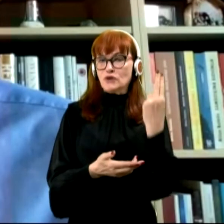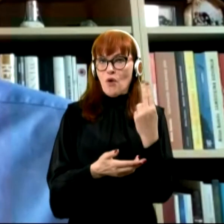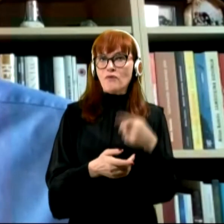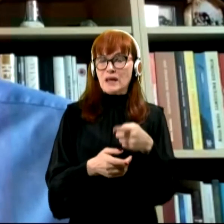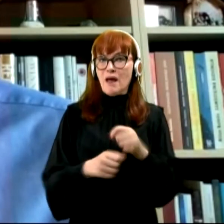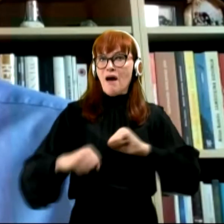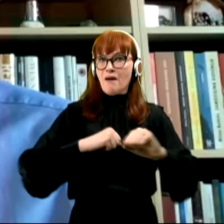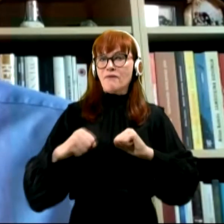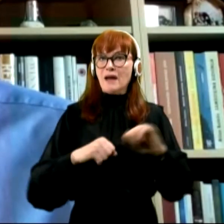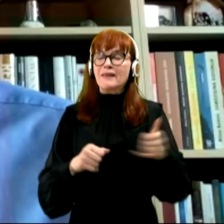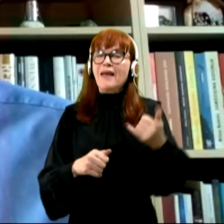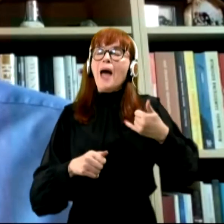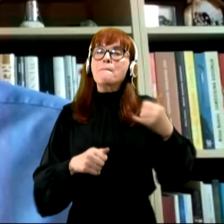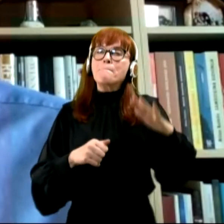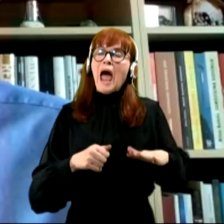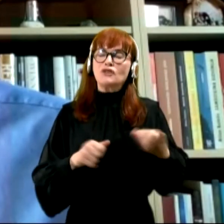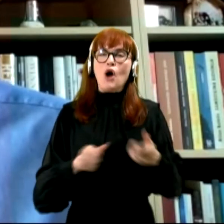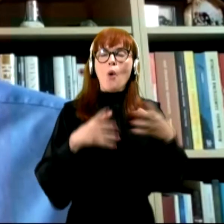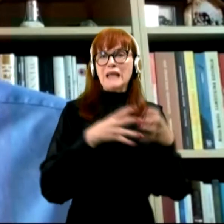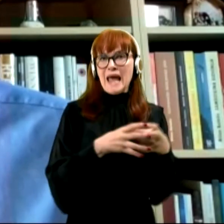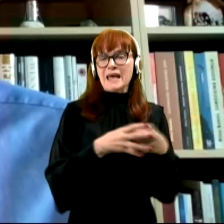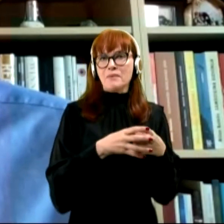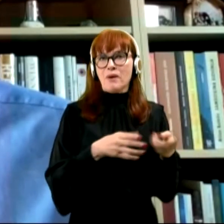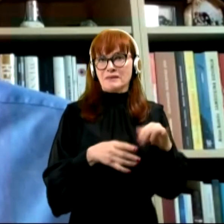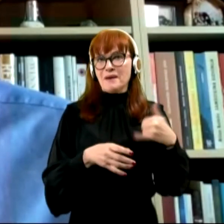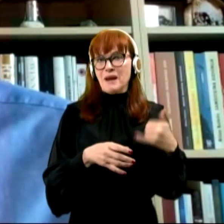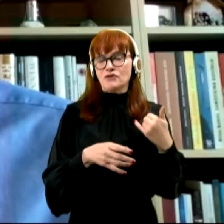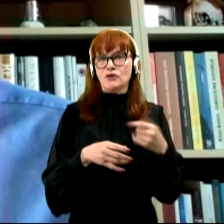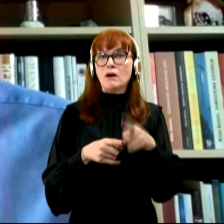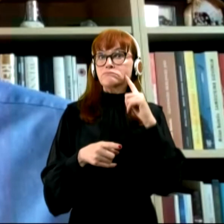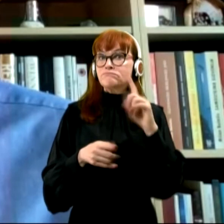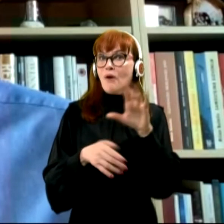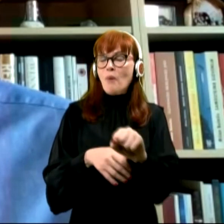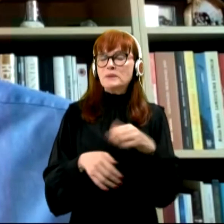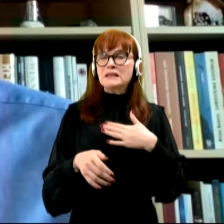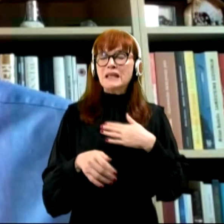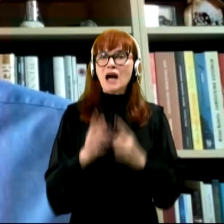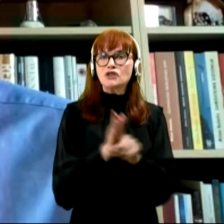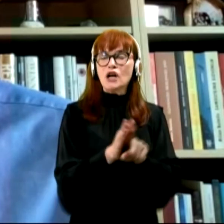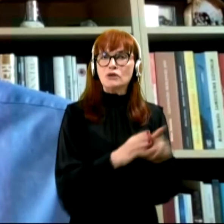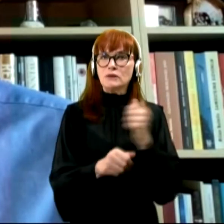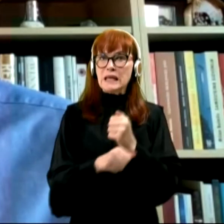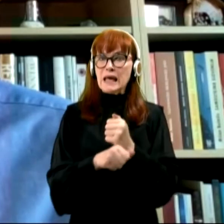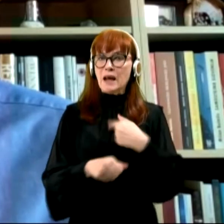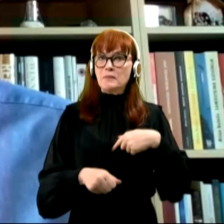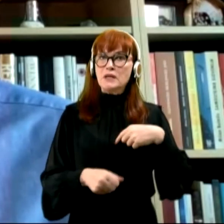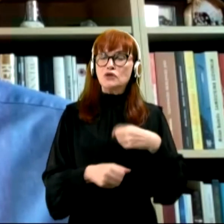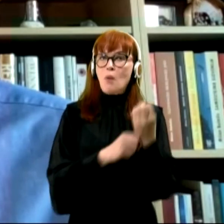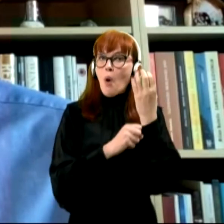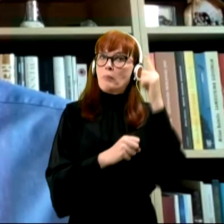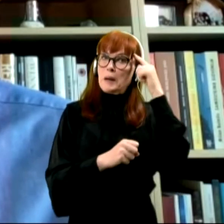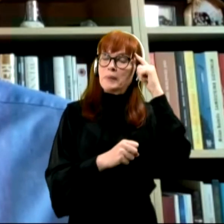najmlajša kot ekipa. Verjam, da ste upazili naše rezultate dela. Mi smo pripričani, da so